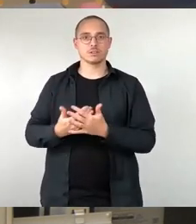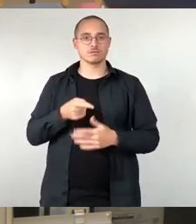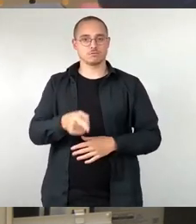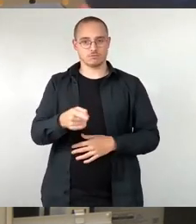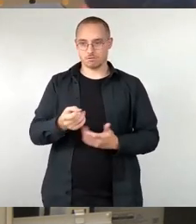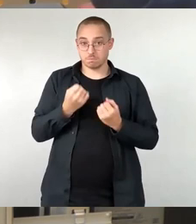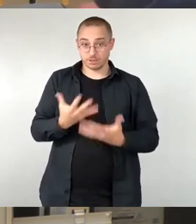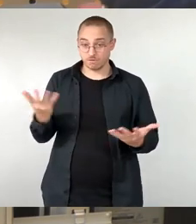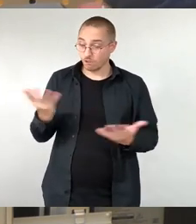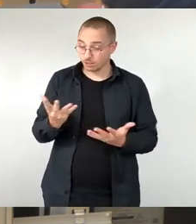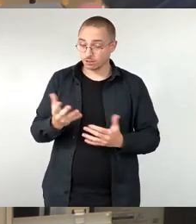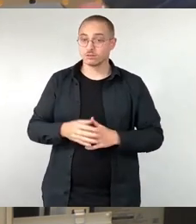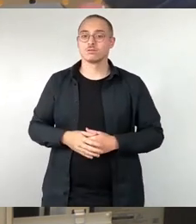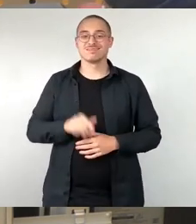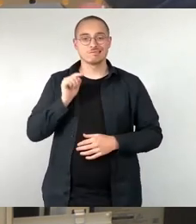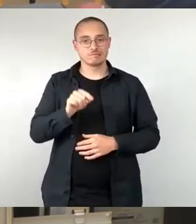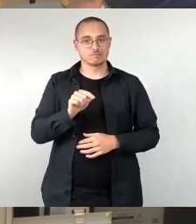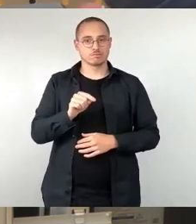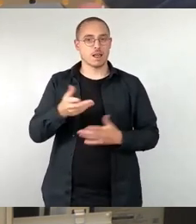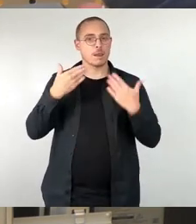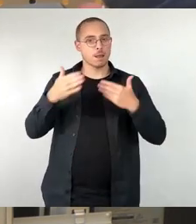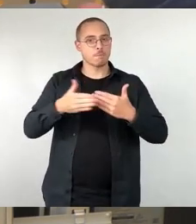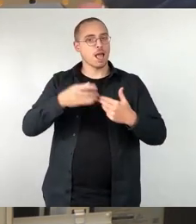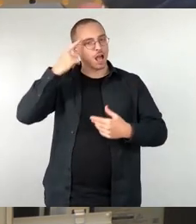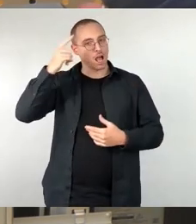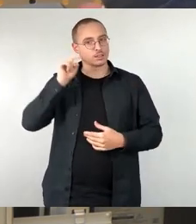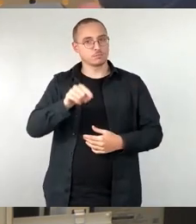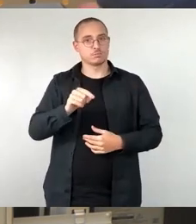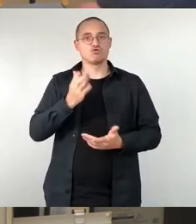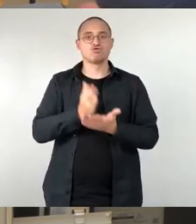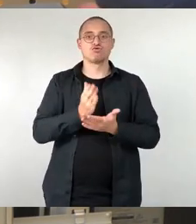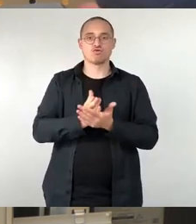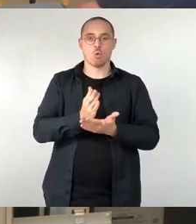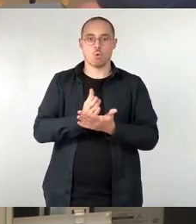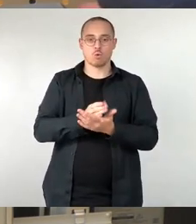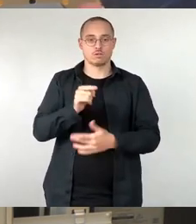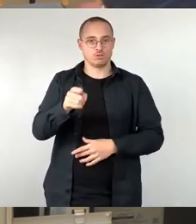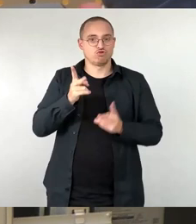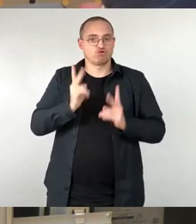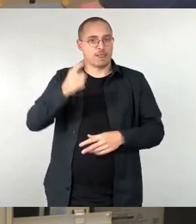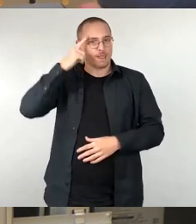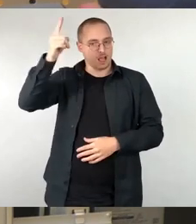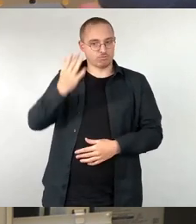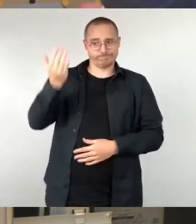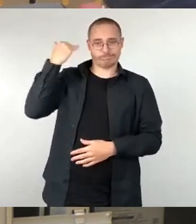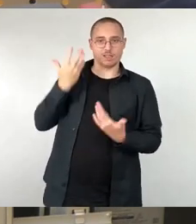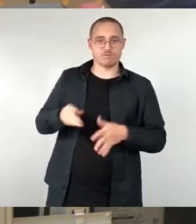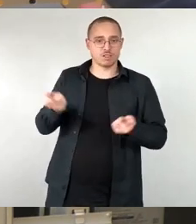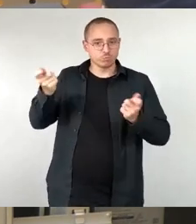Klimabeirat als eins von diesen drei Sachen ist schon bereits von diesem Stadtrat beschlossen worden. Der